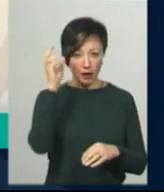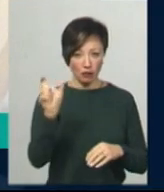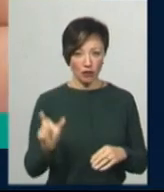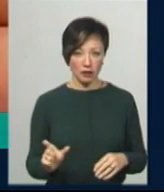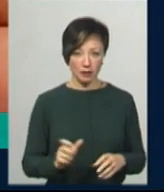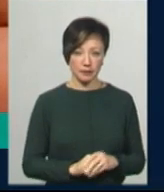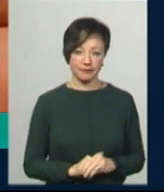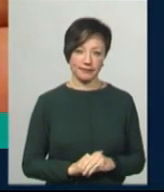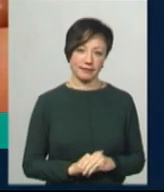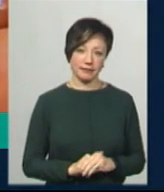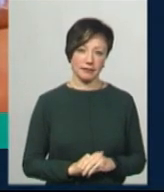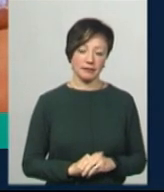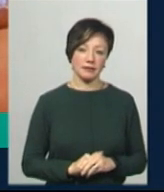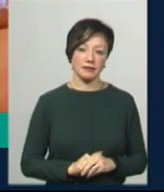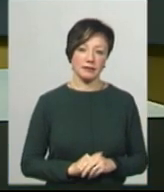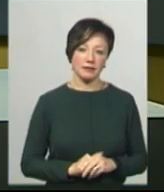-Примак.